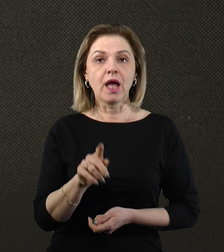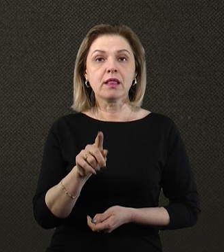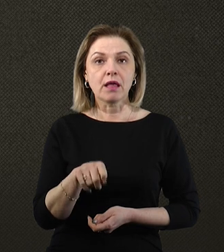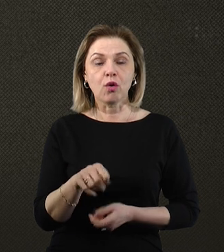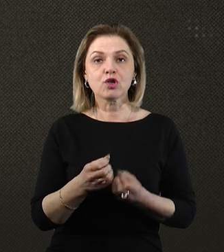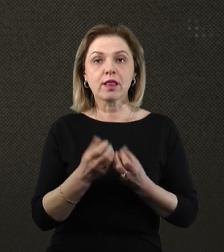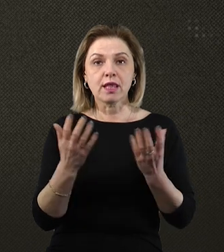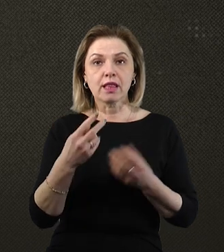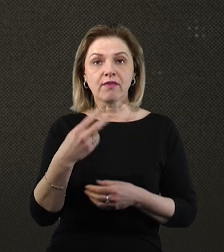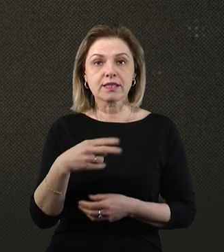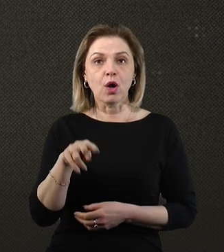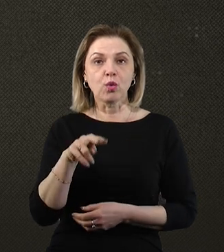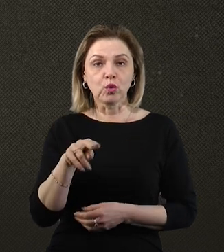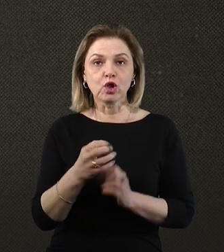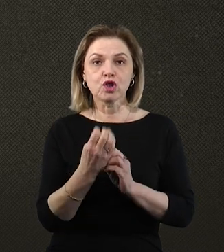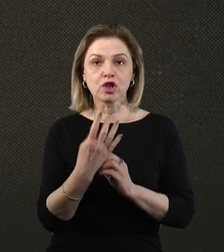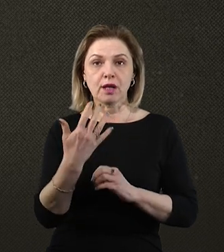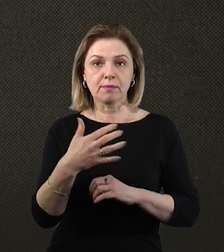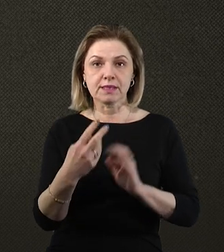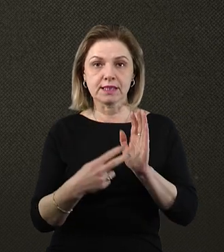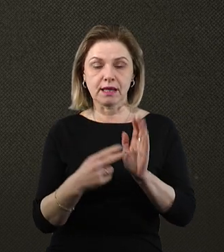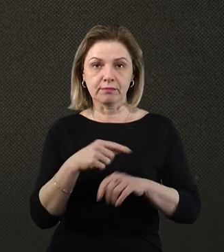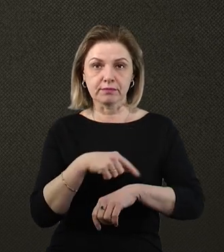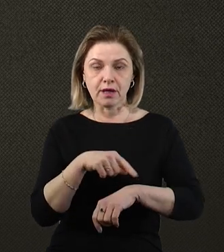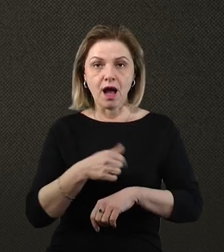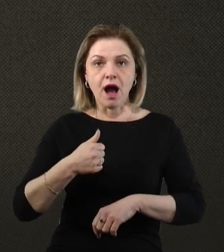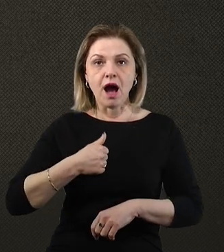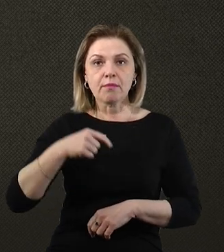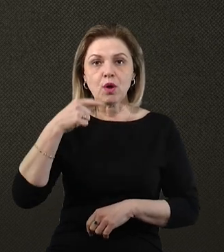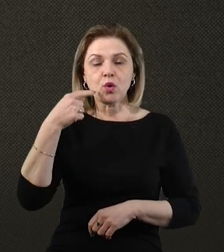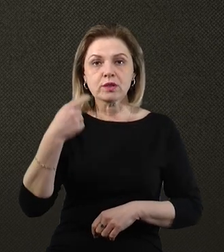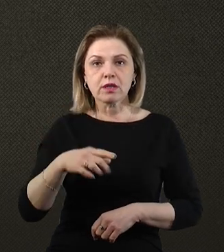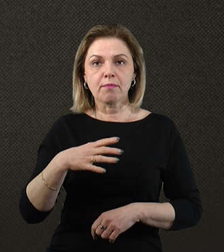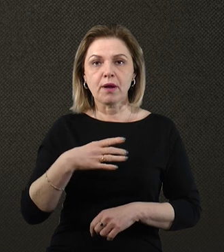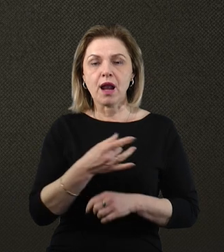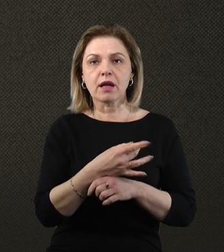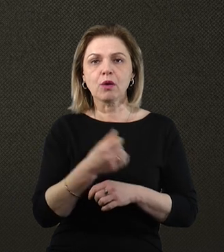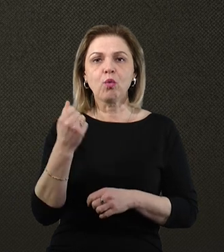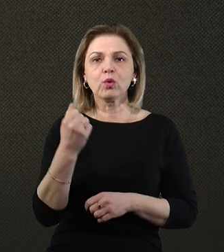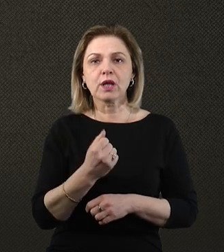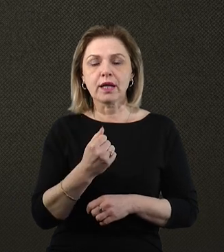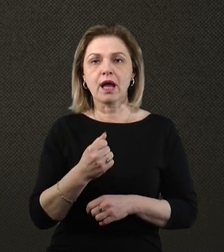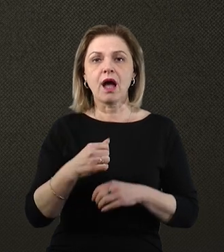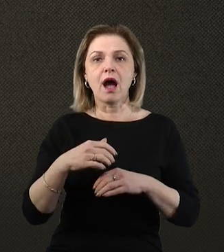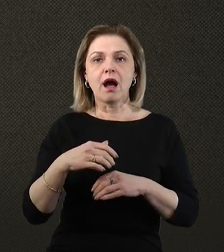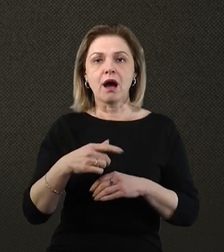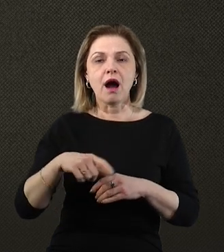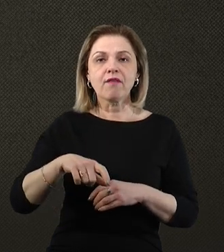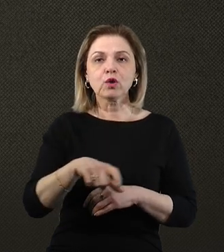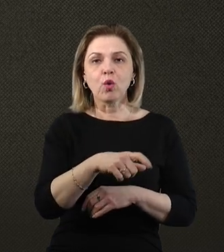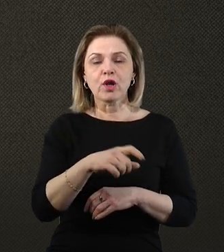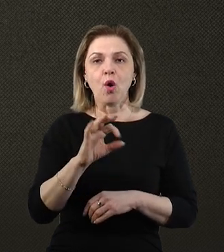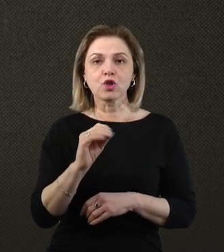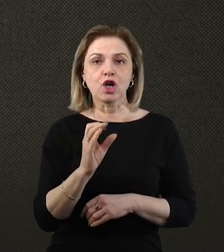Також у день 20 лютого о 14.57 армія Російської Федерації завдала артилерійських ударів по акваторії